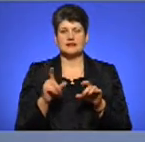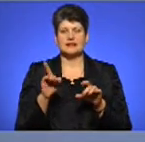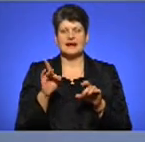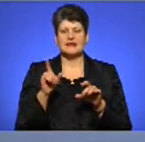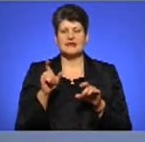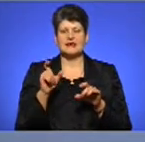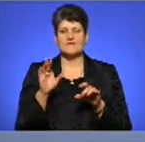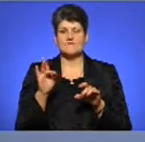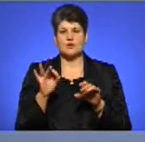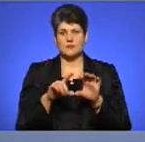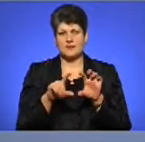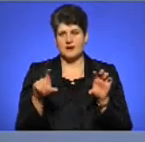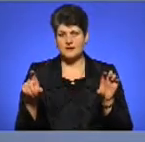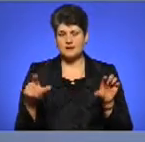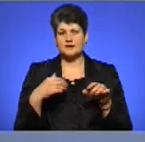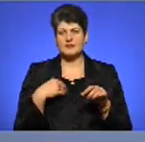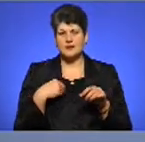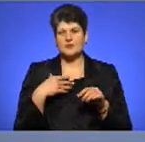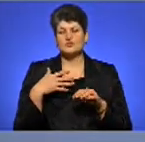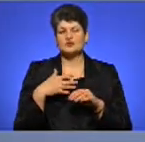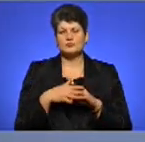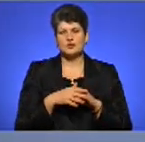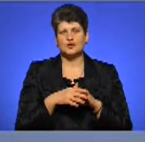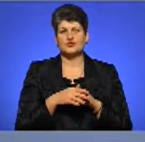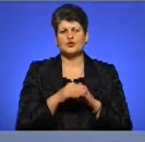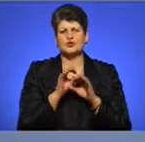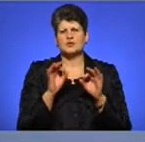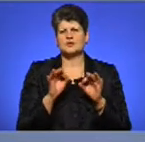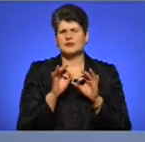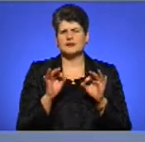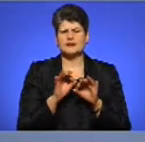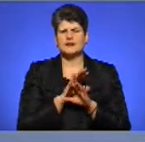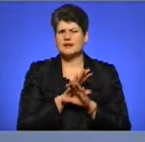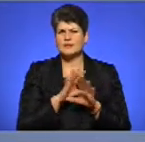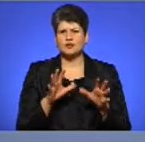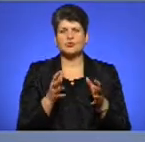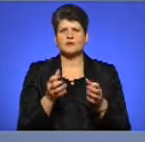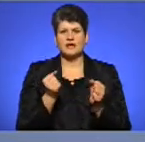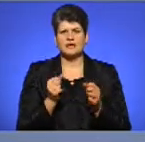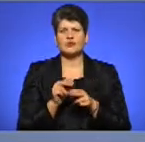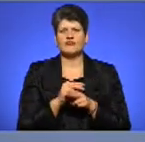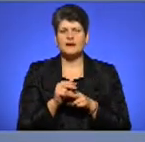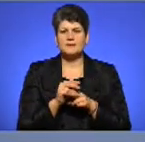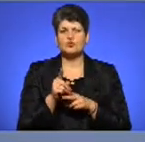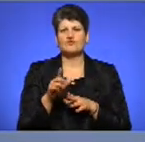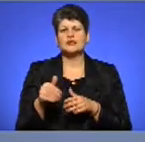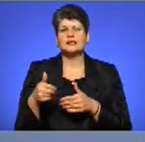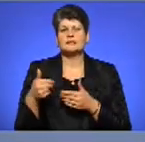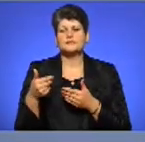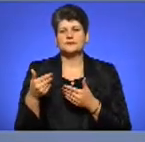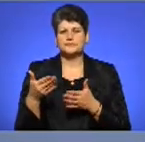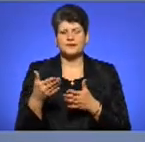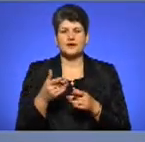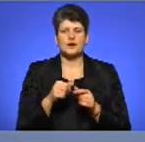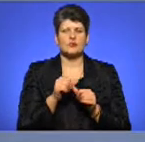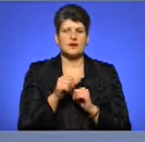їх вбирює це, що жодної правки не було прийнято, якої вони і деякі